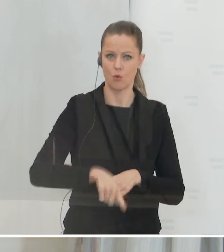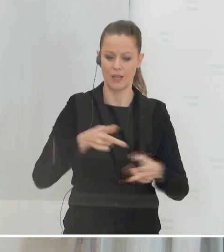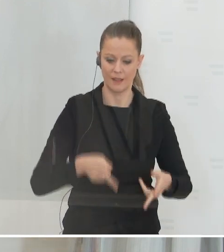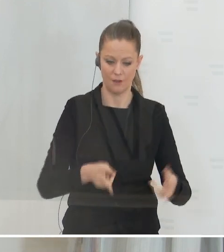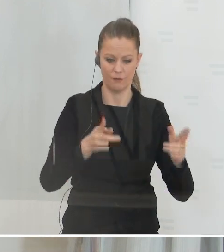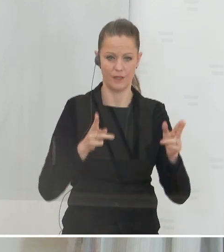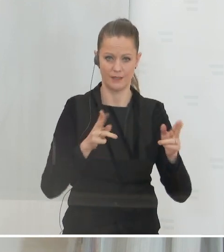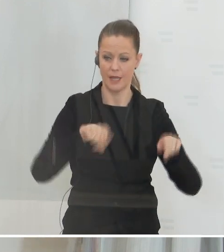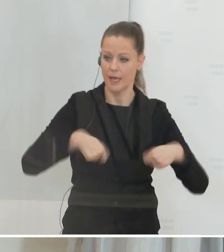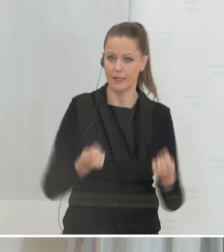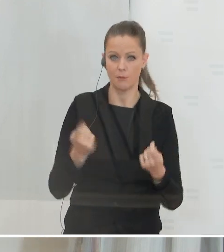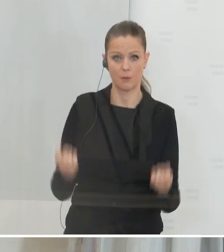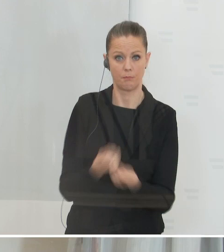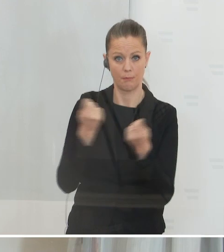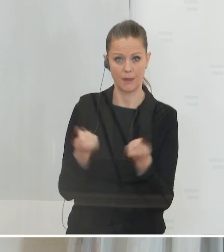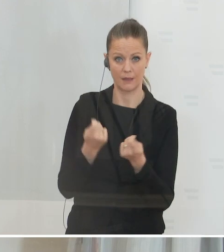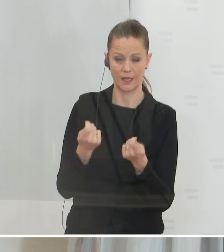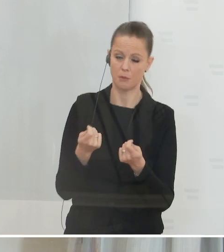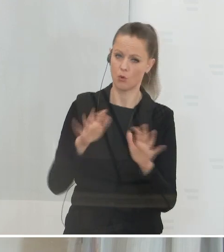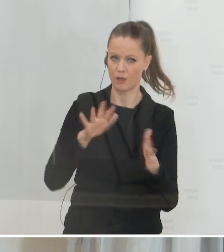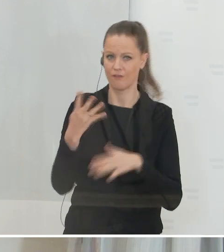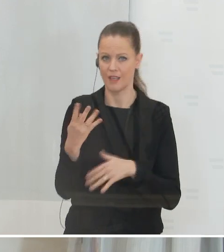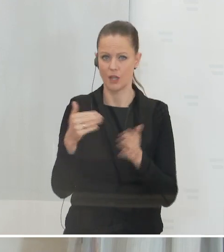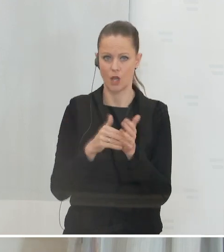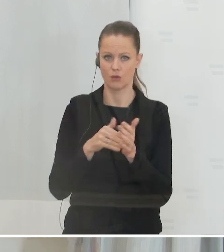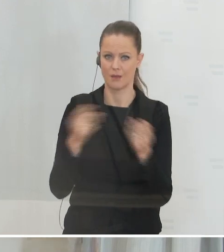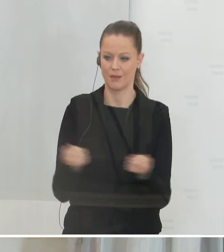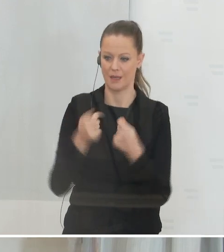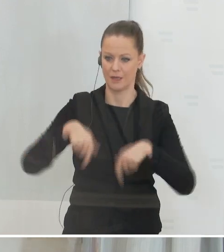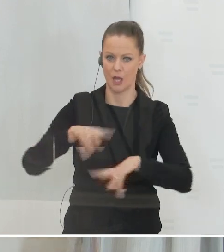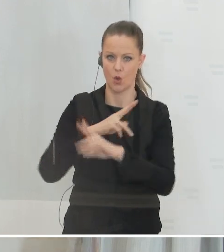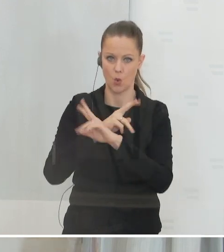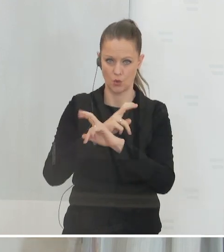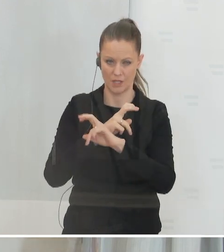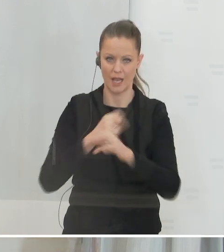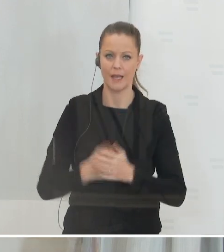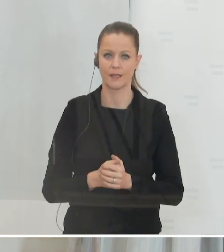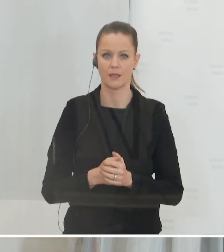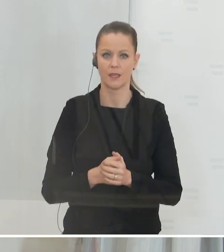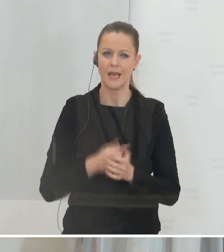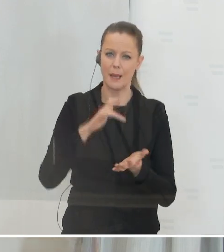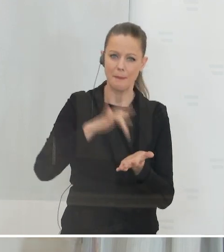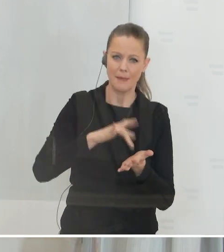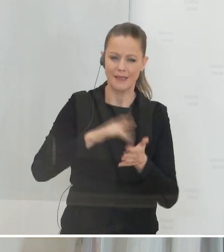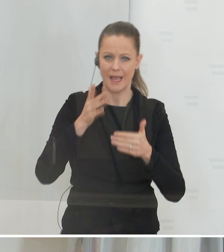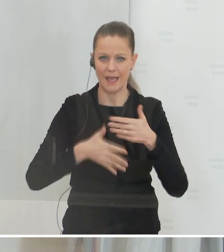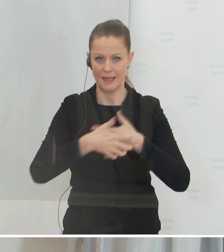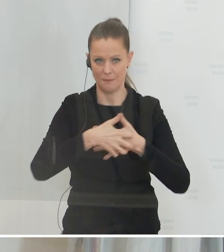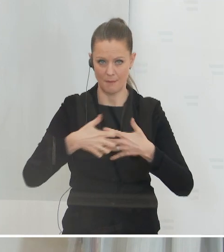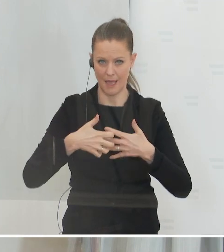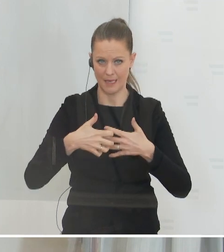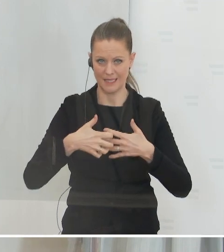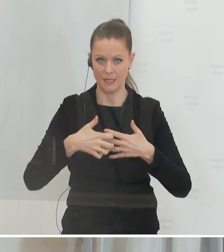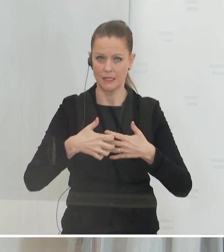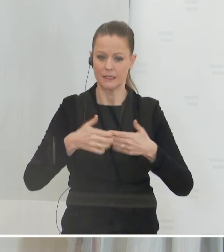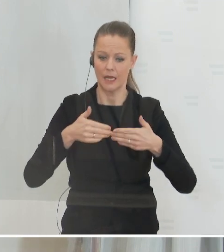heißt, es gibt Betriebe, das sind knapp 4.000 Betriebe in Österreich, die mit Mitte März, Ende März an die